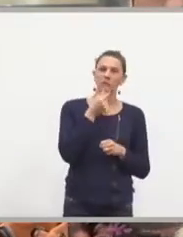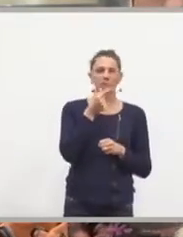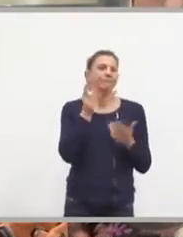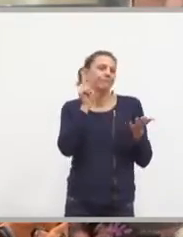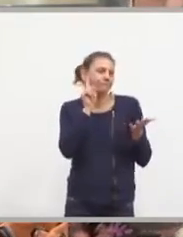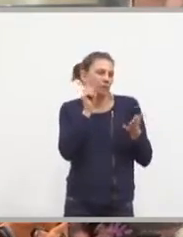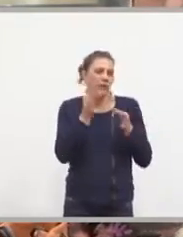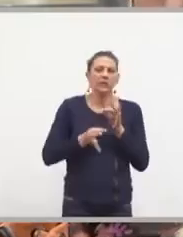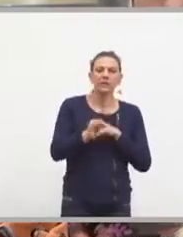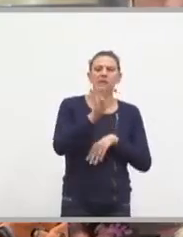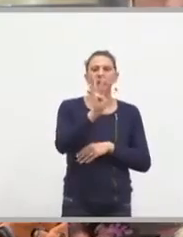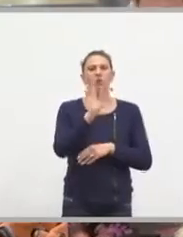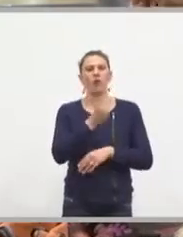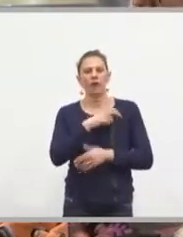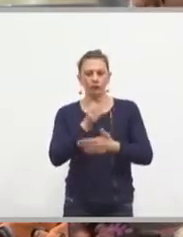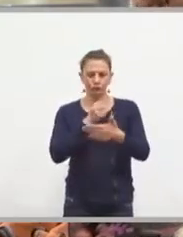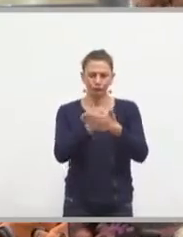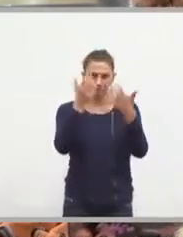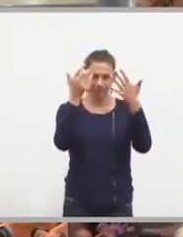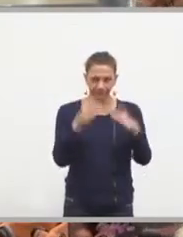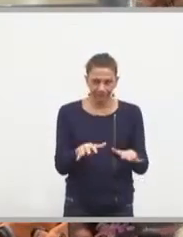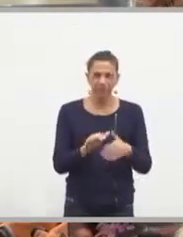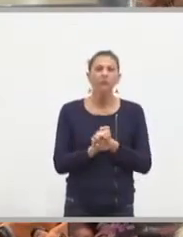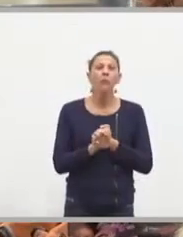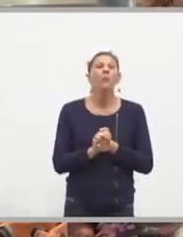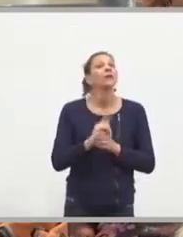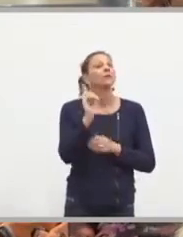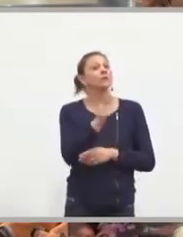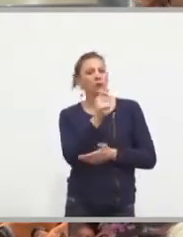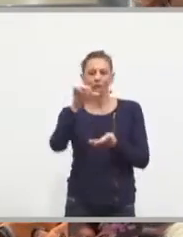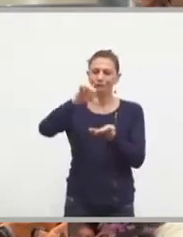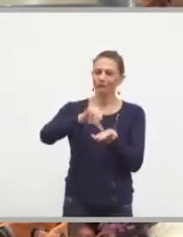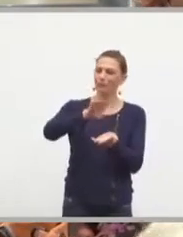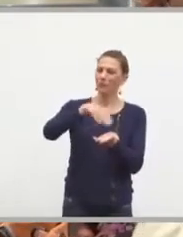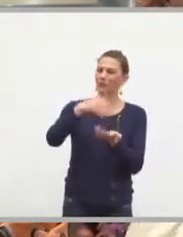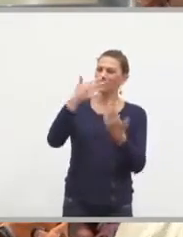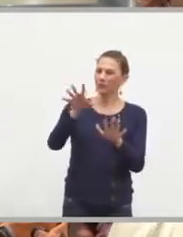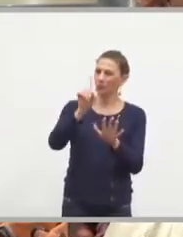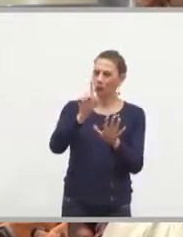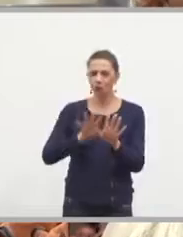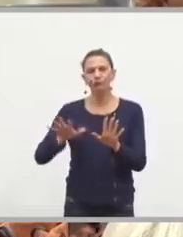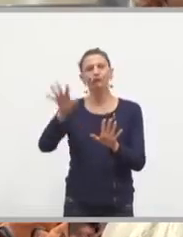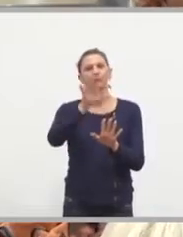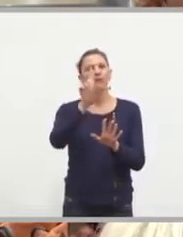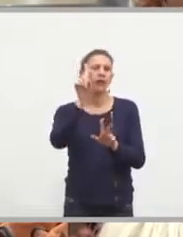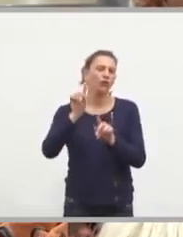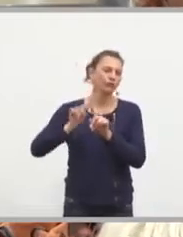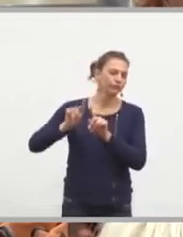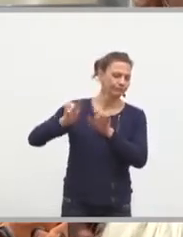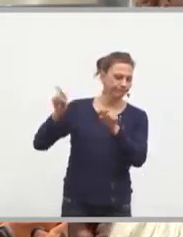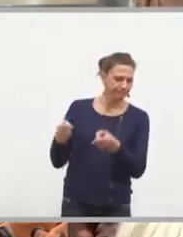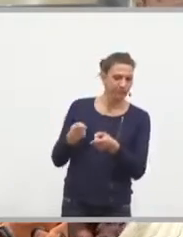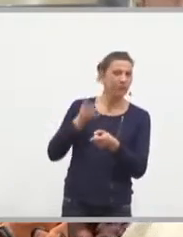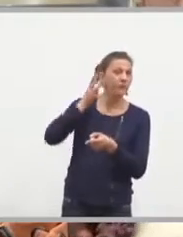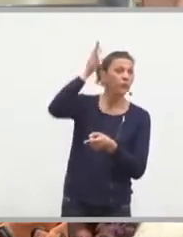s'opère. Et évidemment, ne concerne pas que le centre de Montpellier, mais c'est un élément tout à fait substantiel de la future